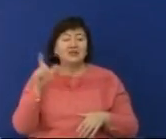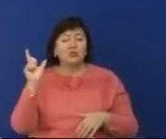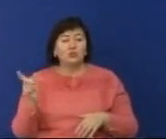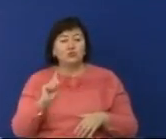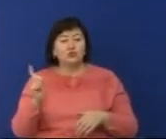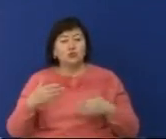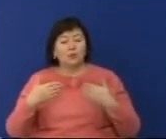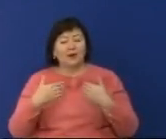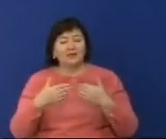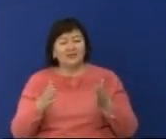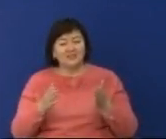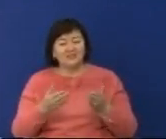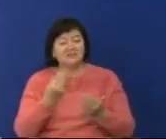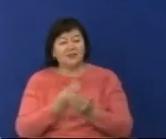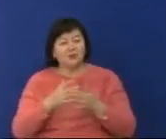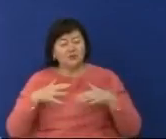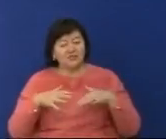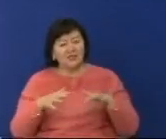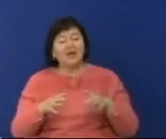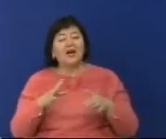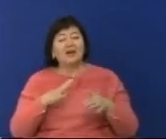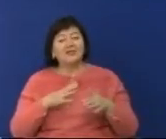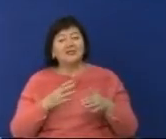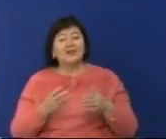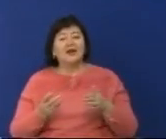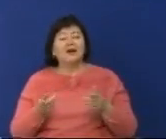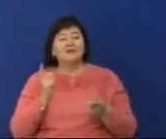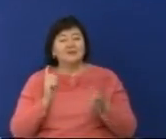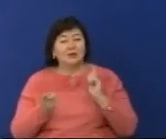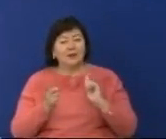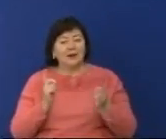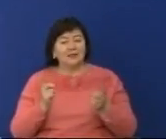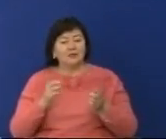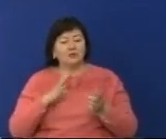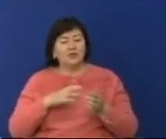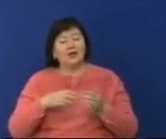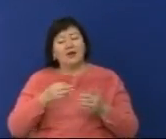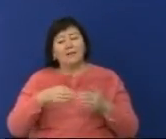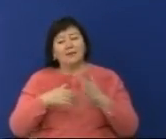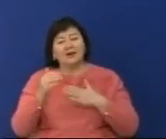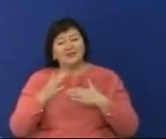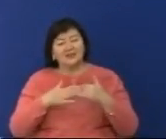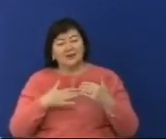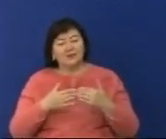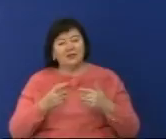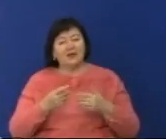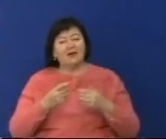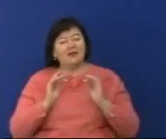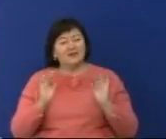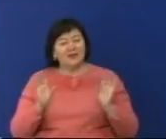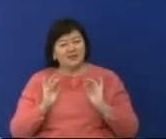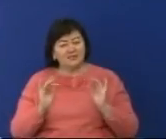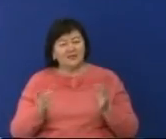үшін базалық білім алған болатын. Форум барысында білікті кәсіпкерлер тәжіребелермен бөлісіп кенестері берді. Сонда яқы жаст